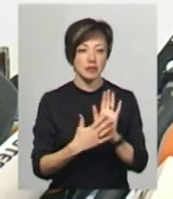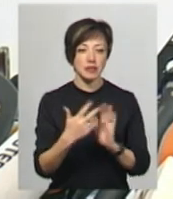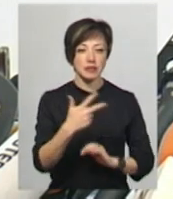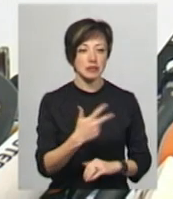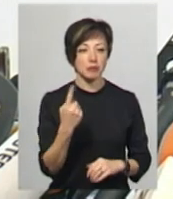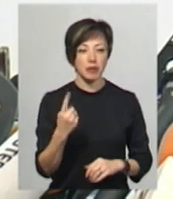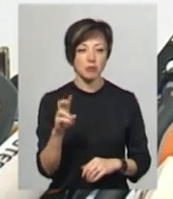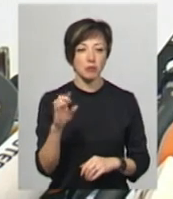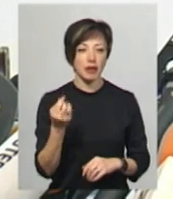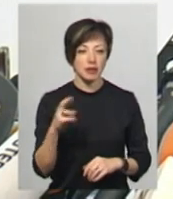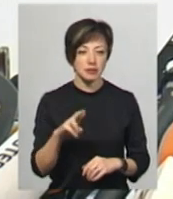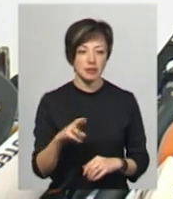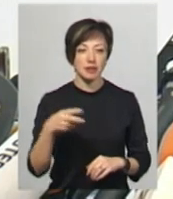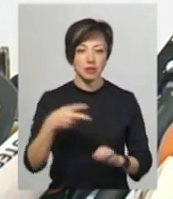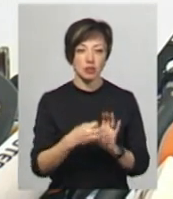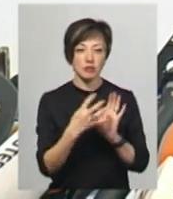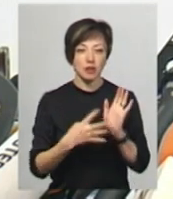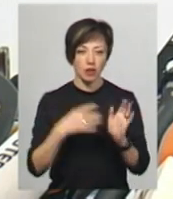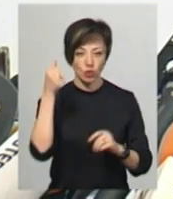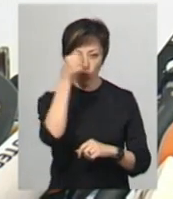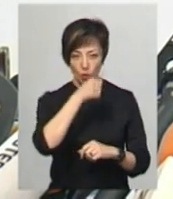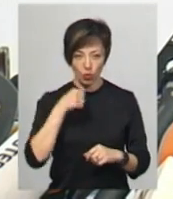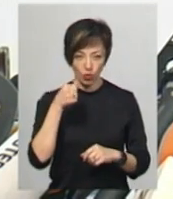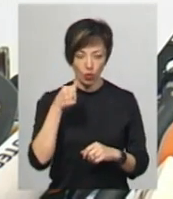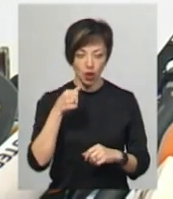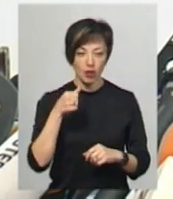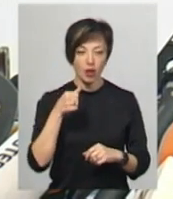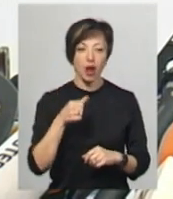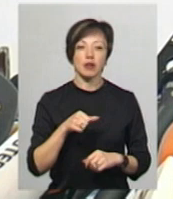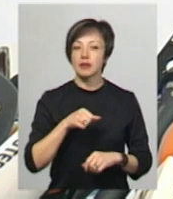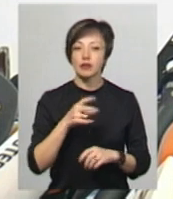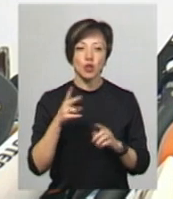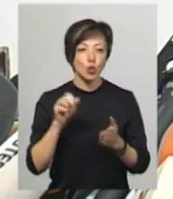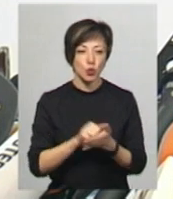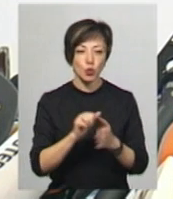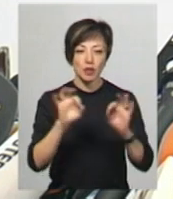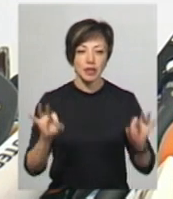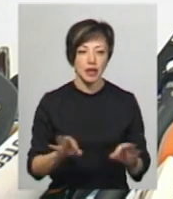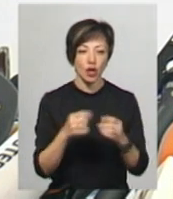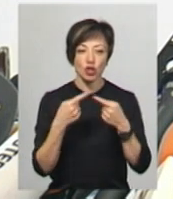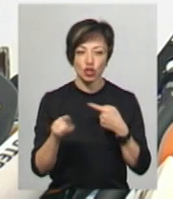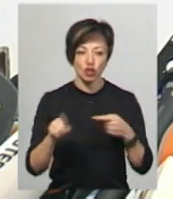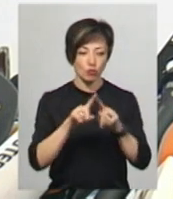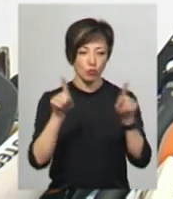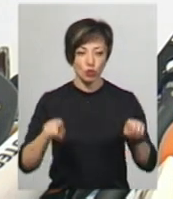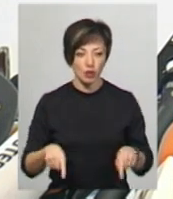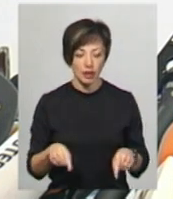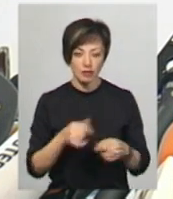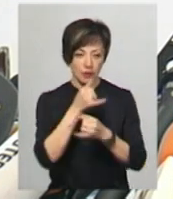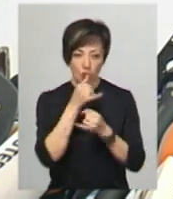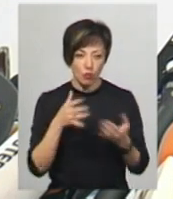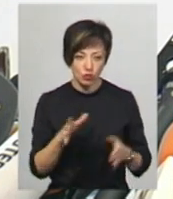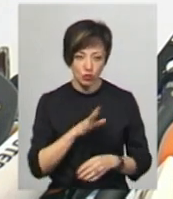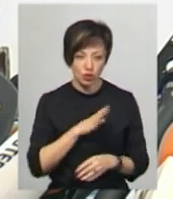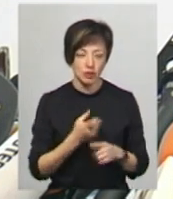31 березня 2019 року. Мова про друк ніяких інших бюлетеней йти не